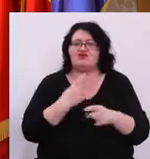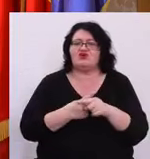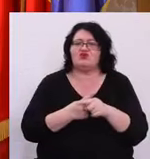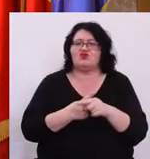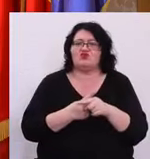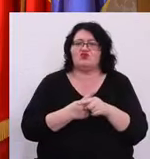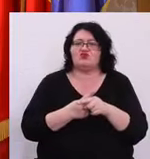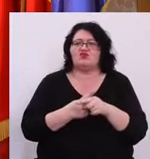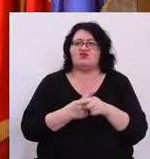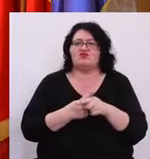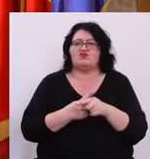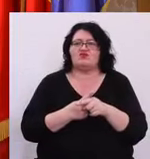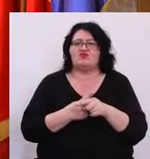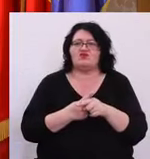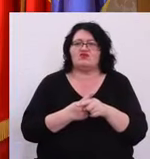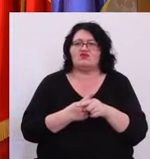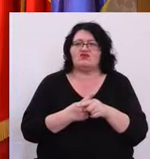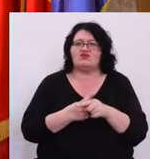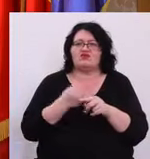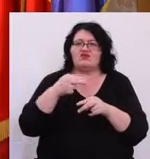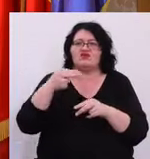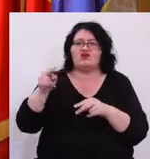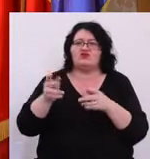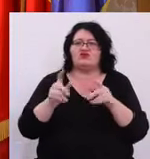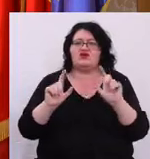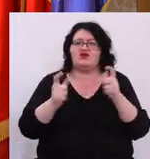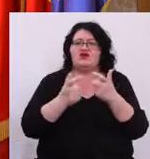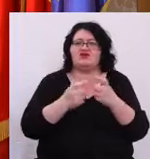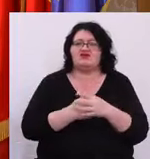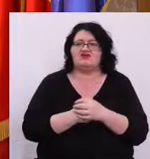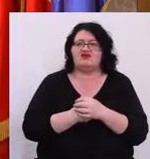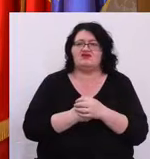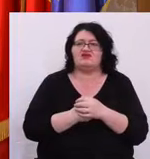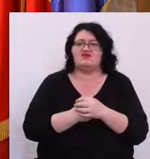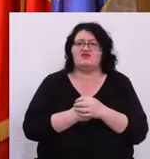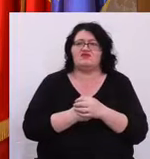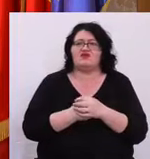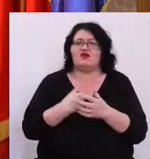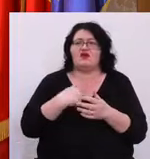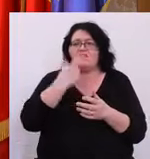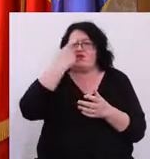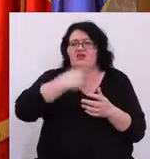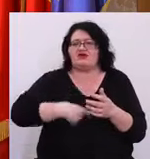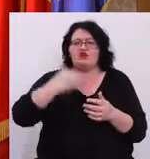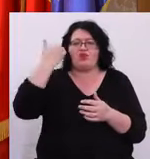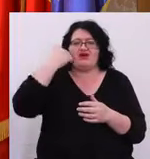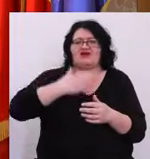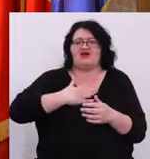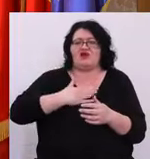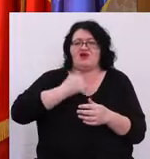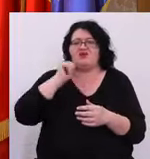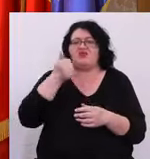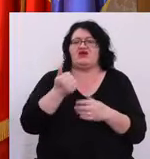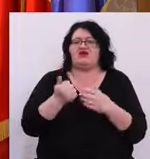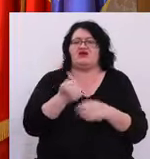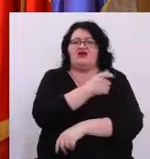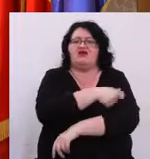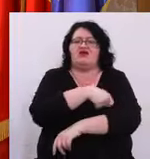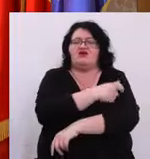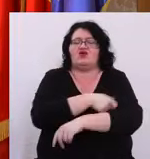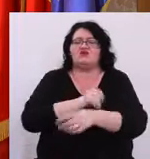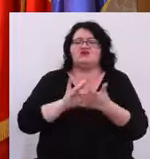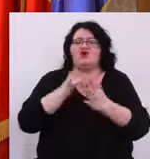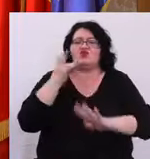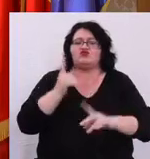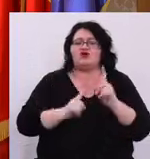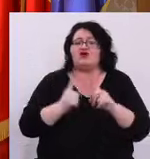continuare măsurii carantinării Deci asta va fi poziția mea mâine în CJSU Dar